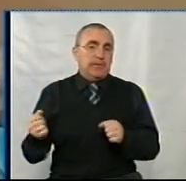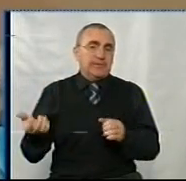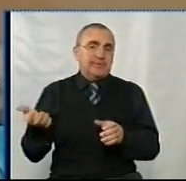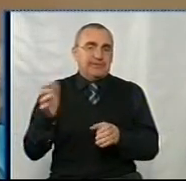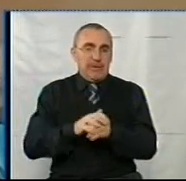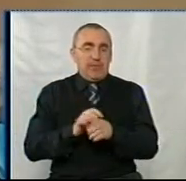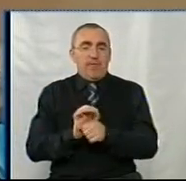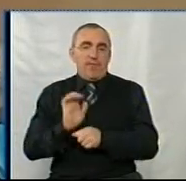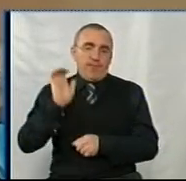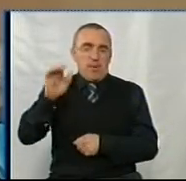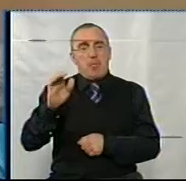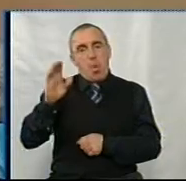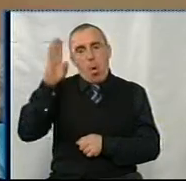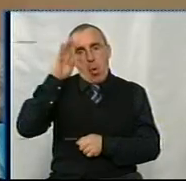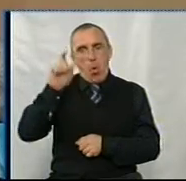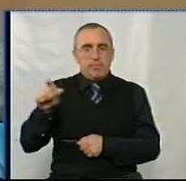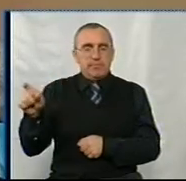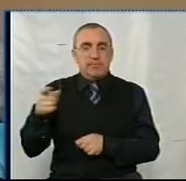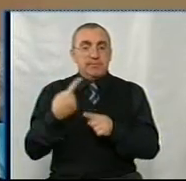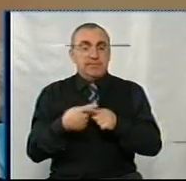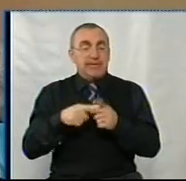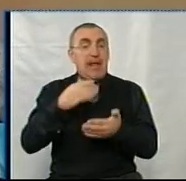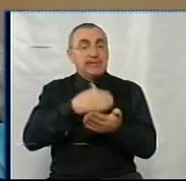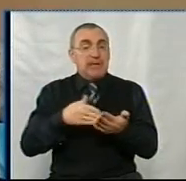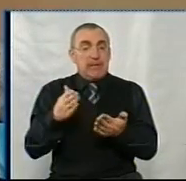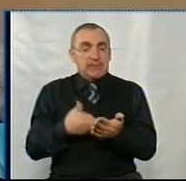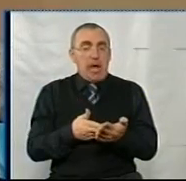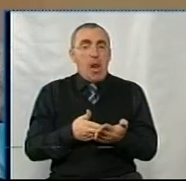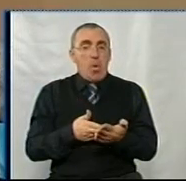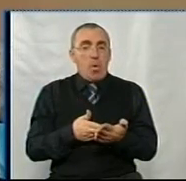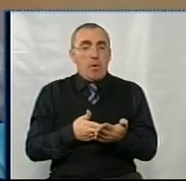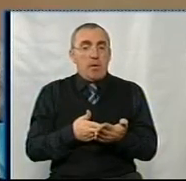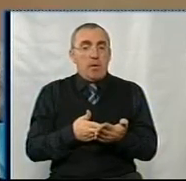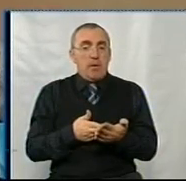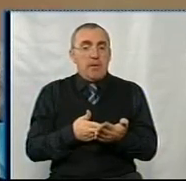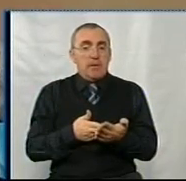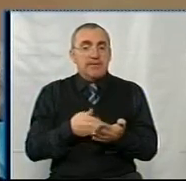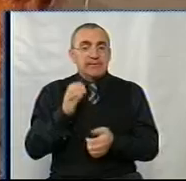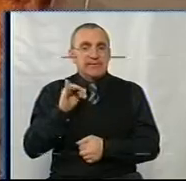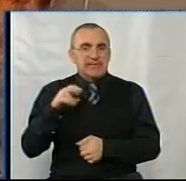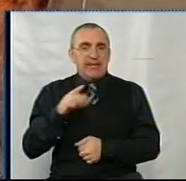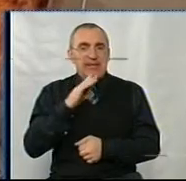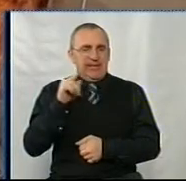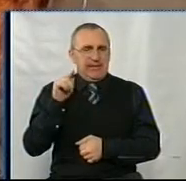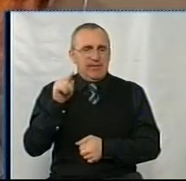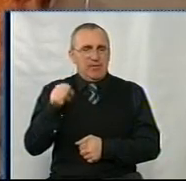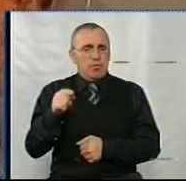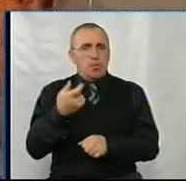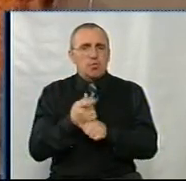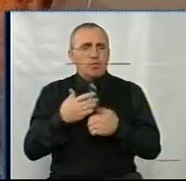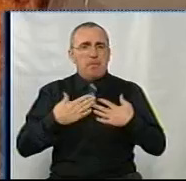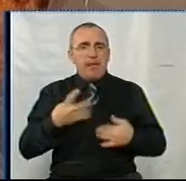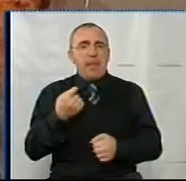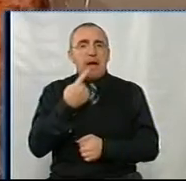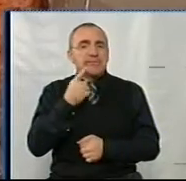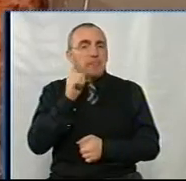і відправляємо хлопцям. Ось це сало, це сванська сіль. Вона дуже приємна на